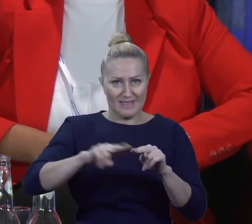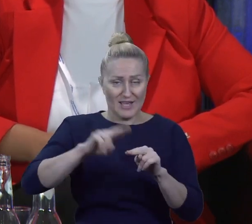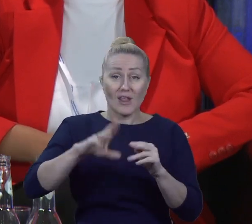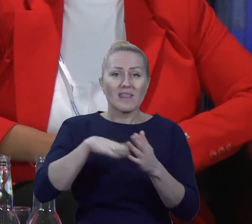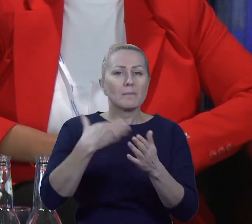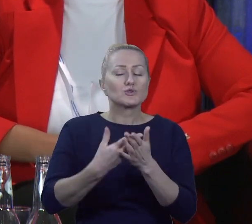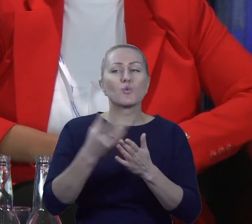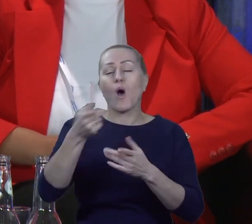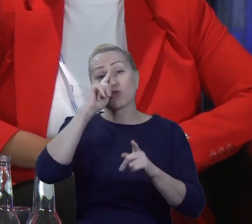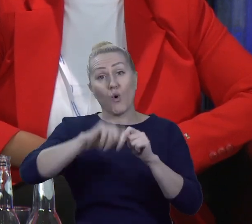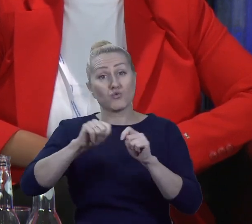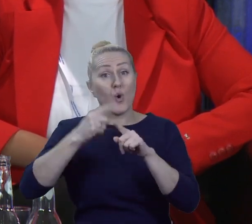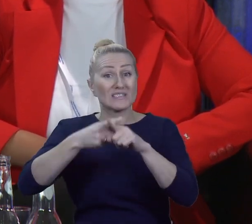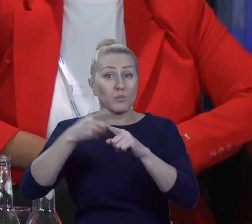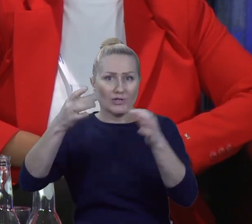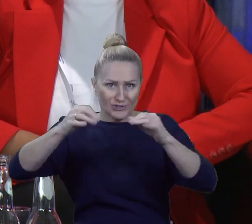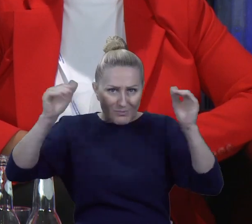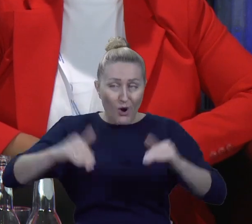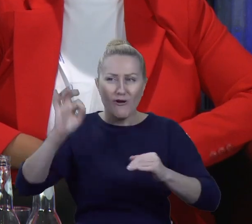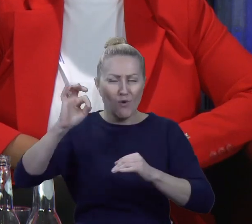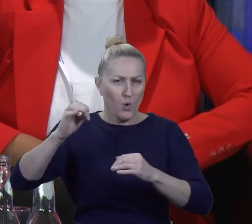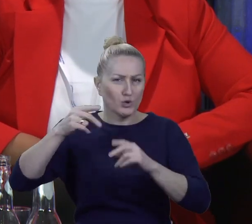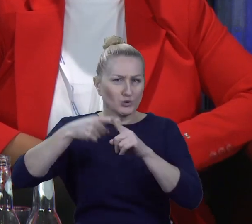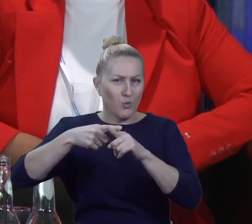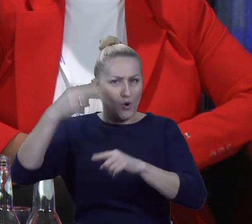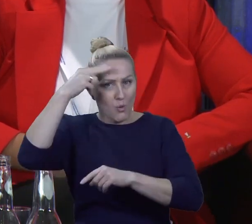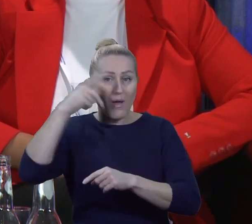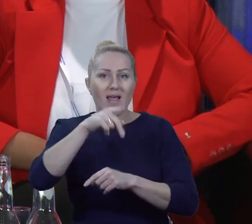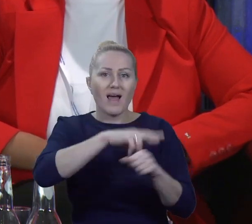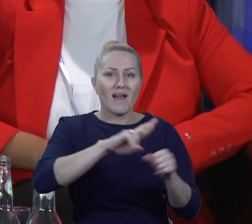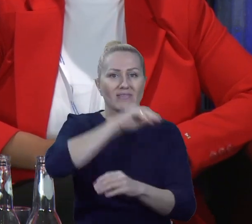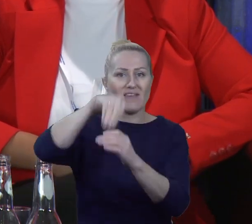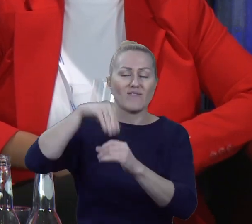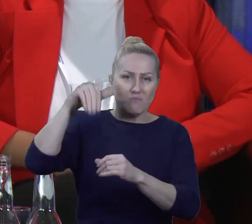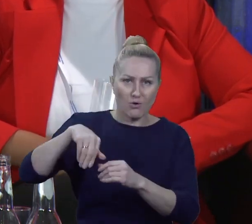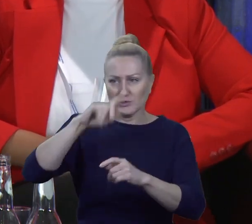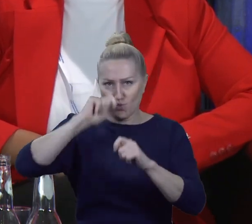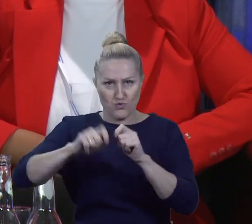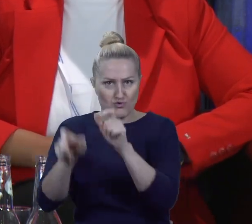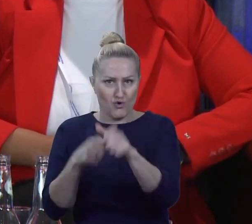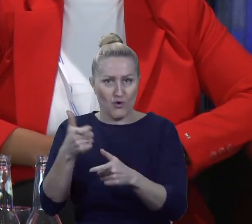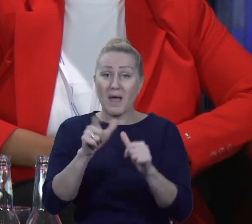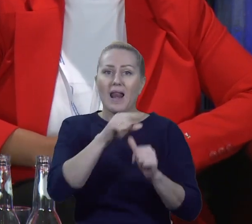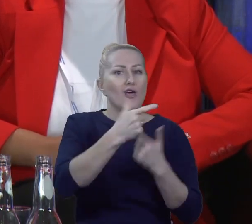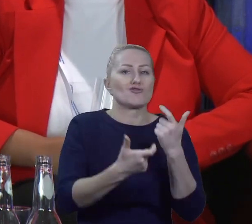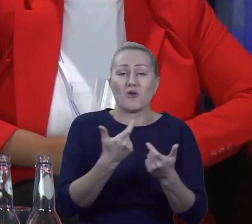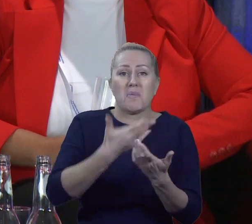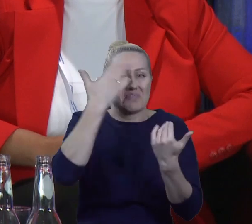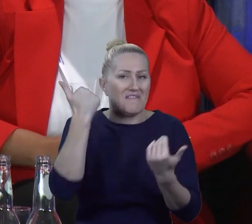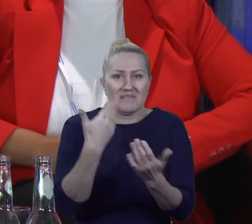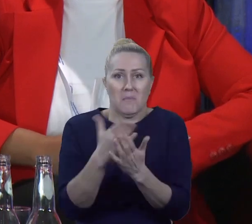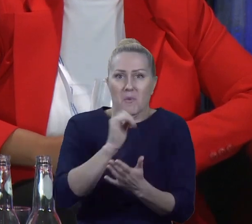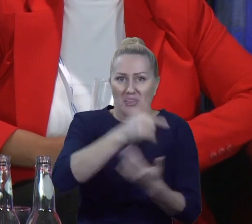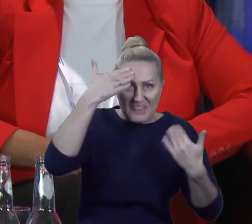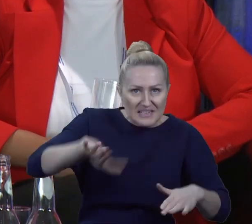spółek dzisiaj jest możliwa komunalnych, radny może wejść do spółki, przeprowadzić kontrolę, ale nie chcą tego robić, bo może nie potrafią, nie znając zasad i